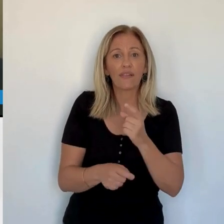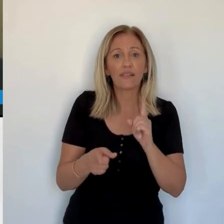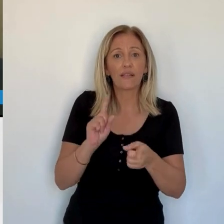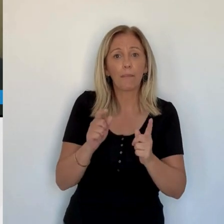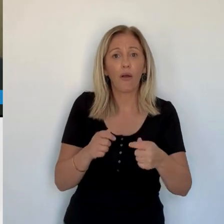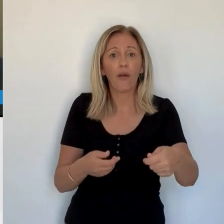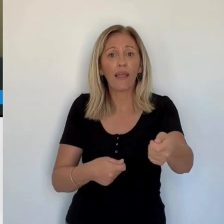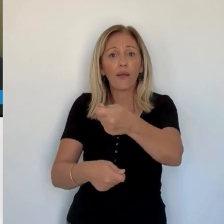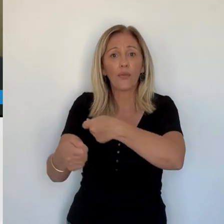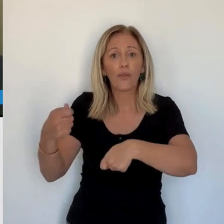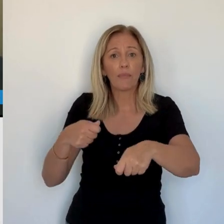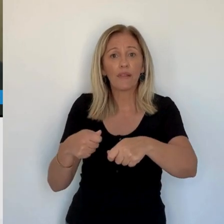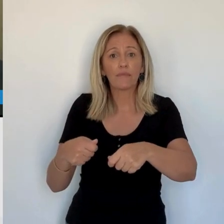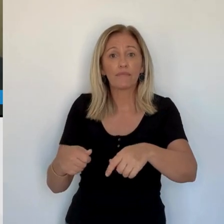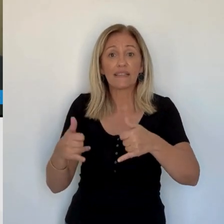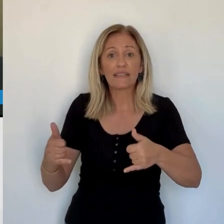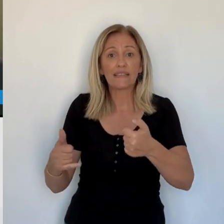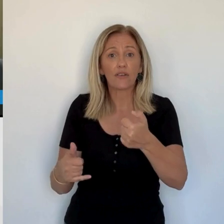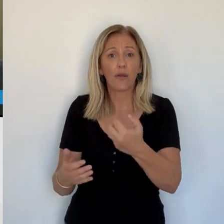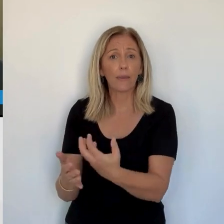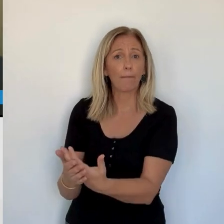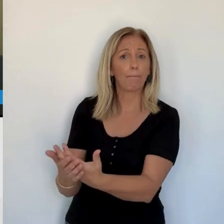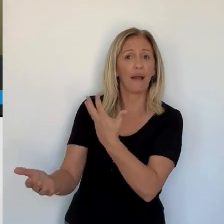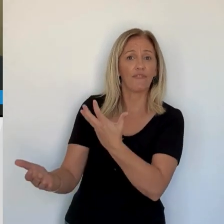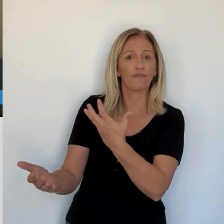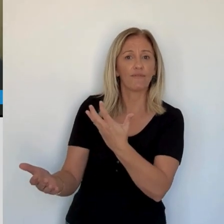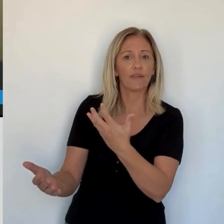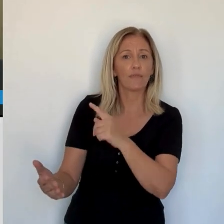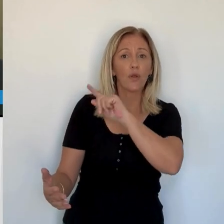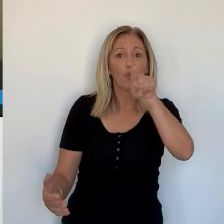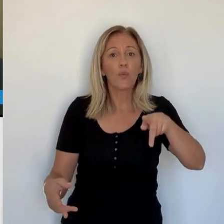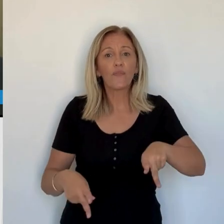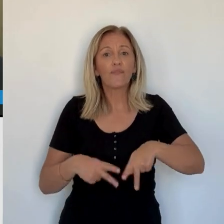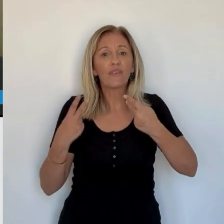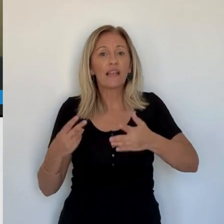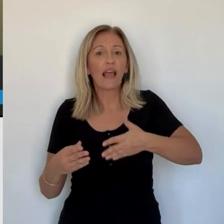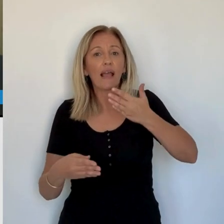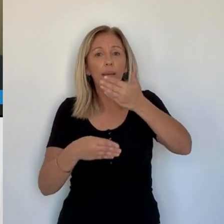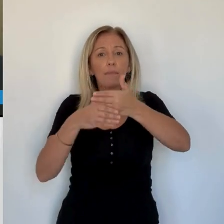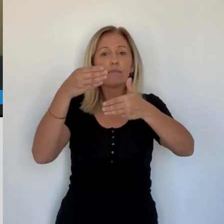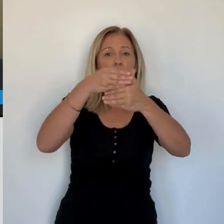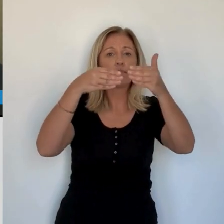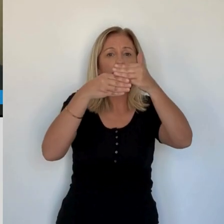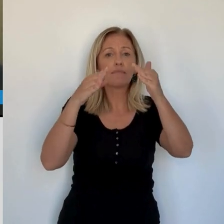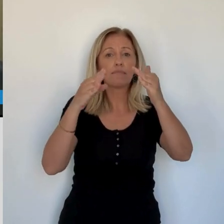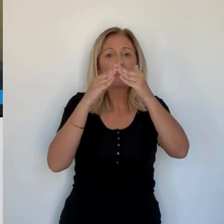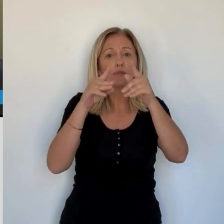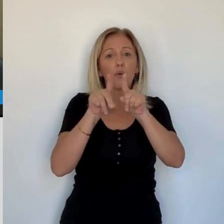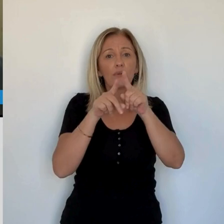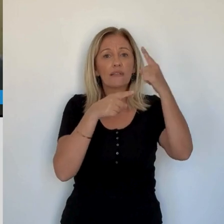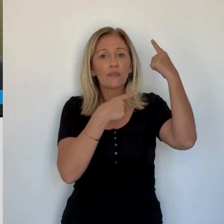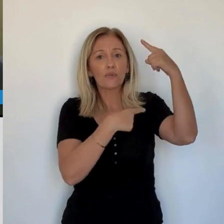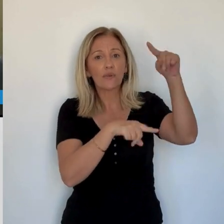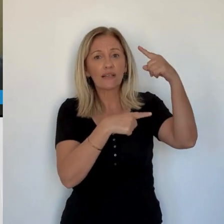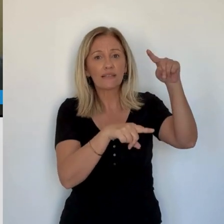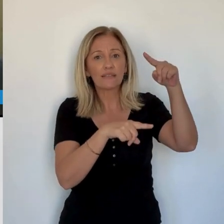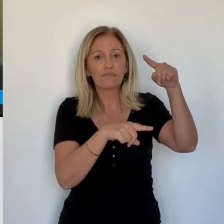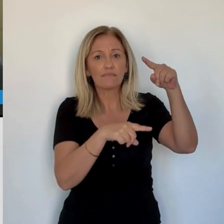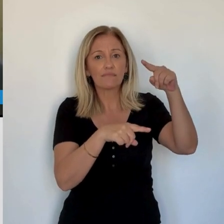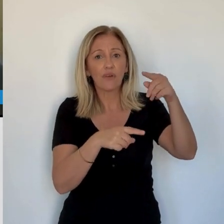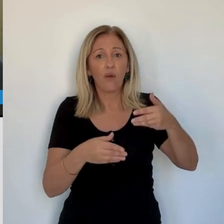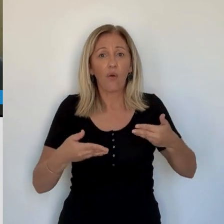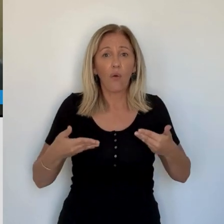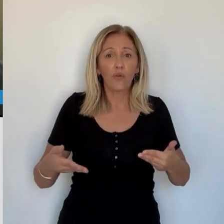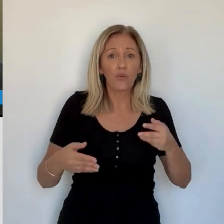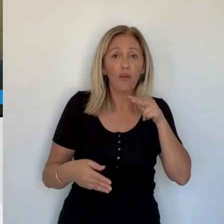du développement économique, en partie de la richesse qui est dégagée par la collectivité. Quand vous savez que la Corse dépend essentiellement